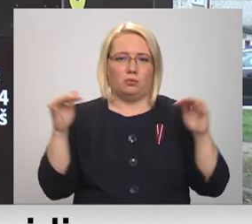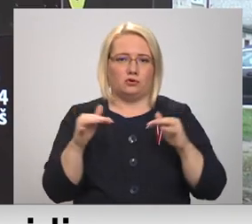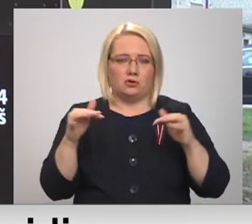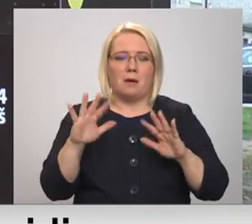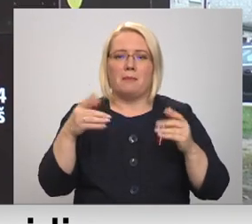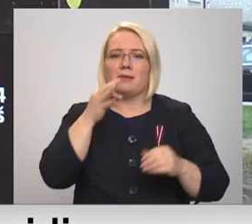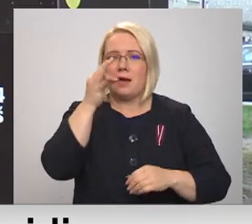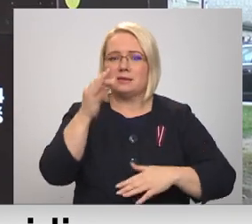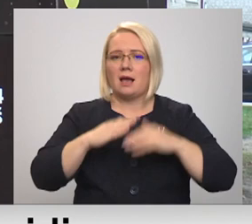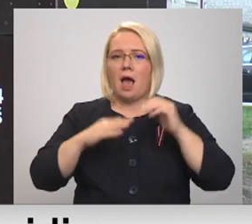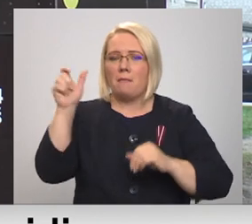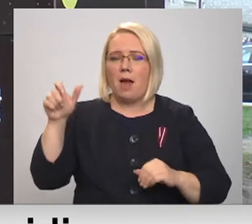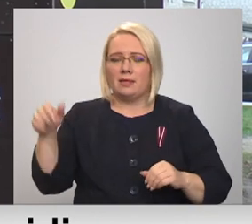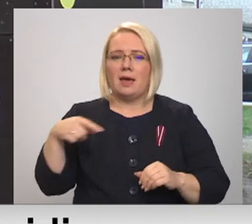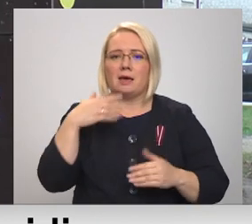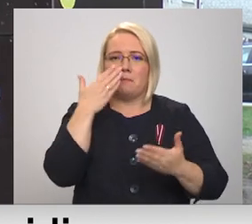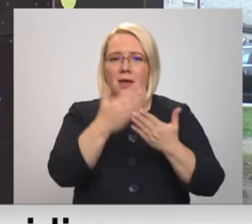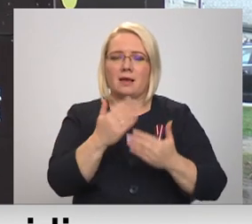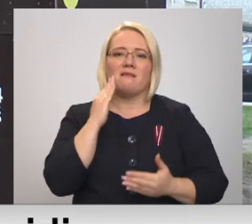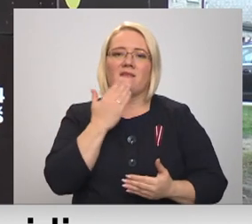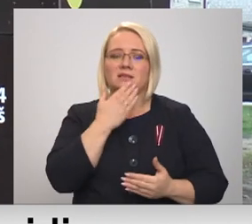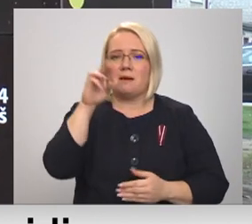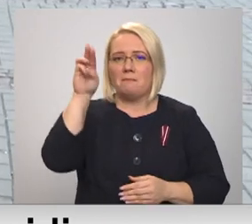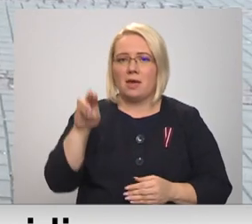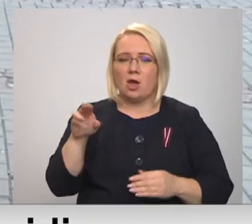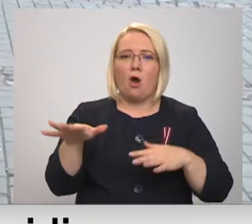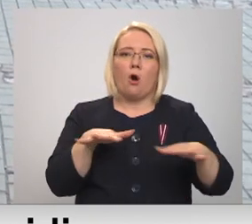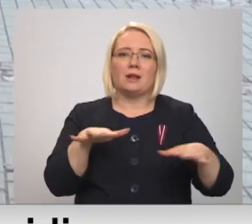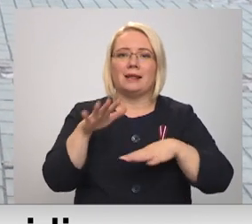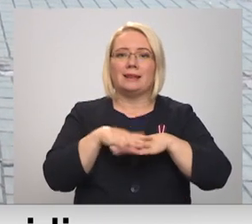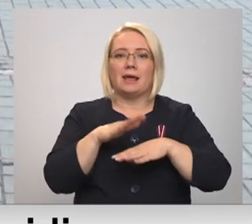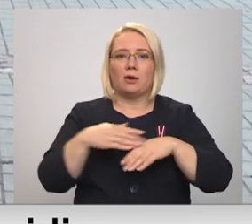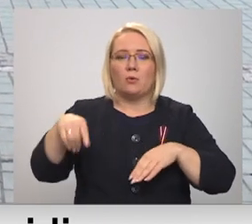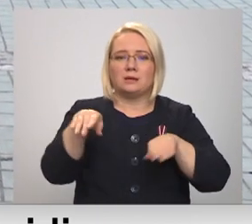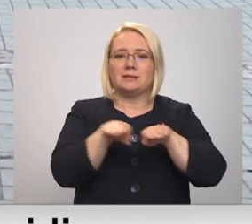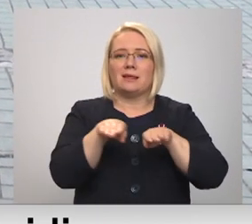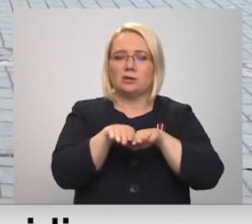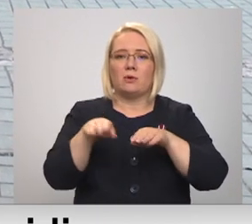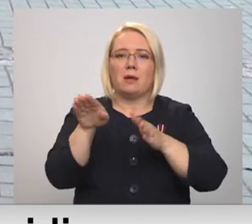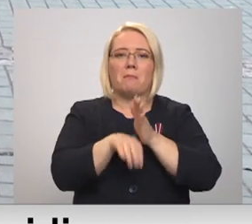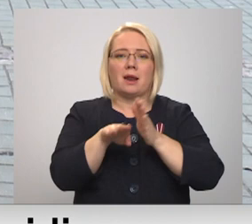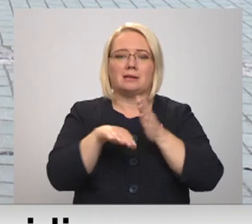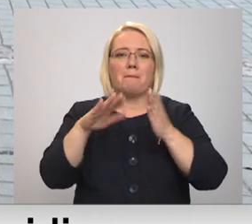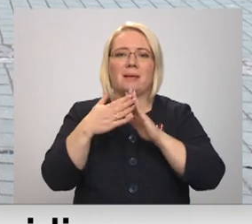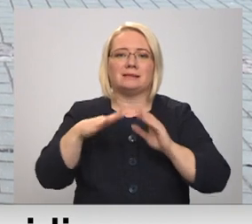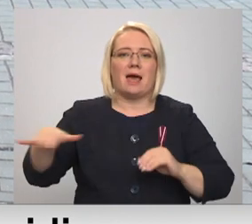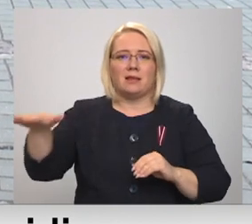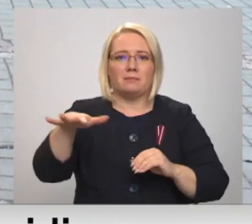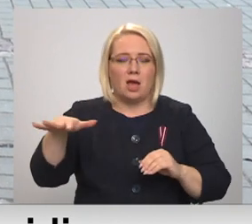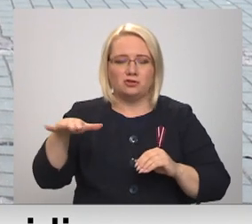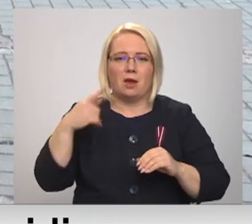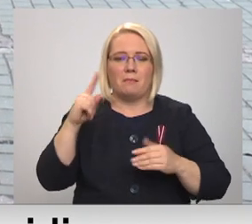mēneši jau esot pierādījuši, ka organizētījos tirgos atšķībā no parstejiem pilsētas tirgus plačiem distants tiekot ievērot